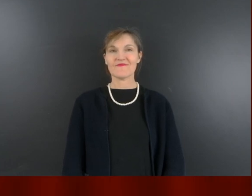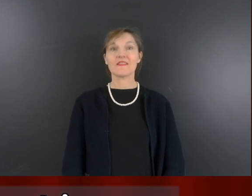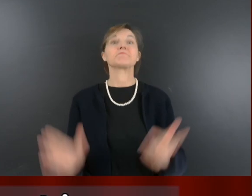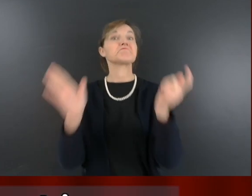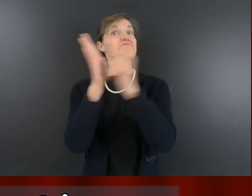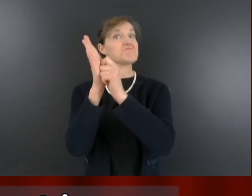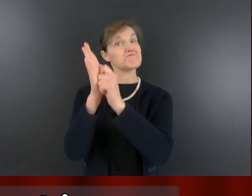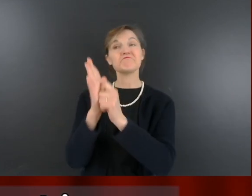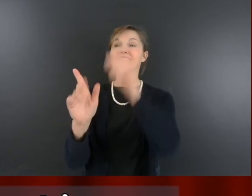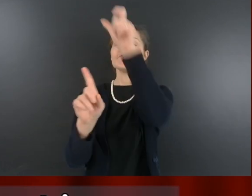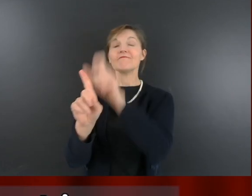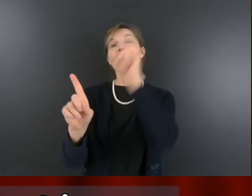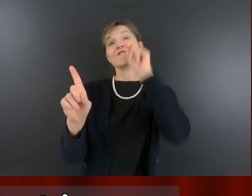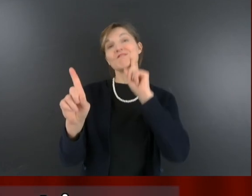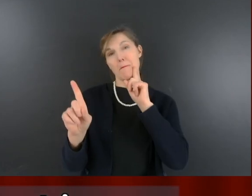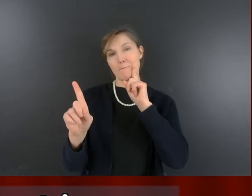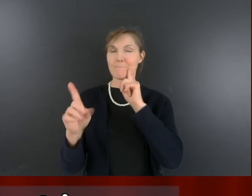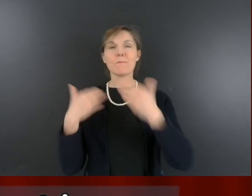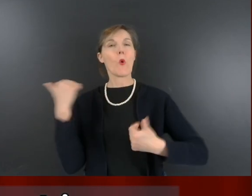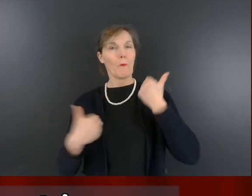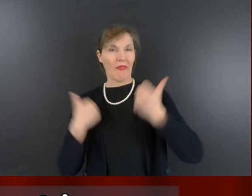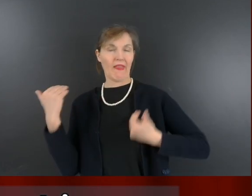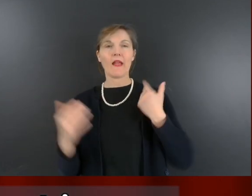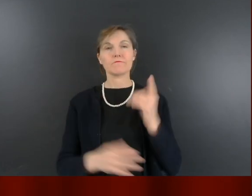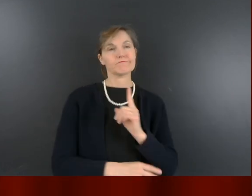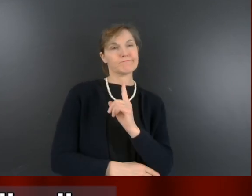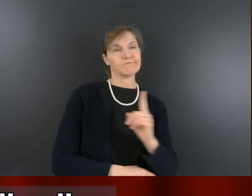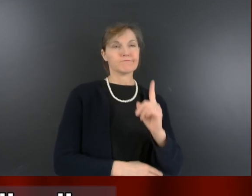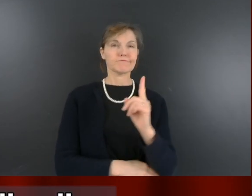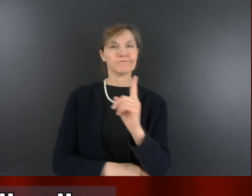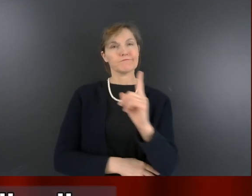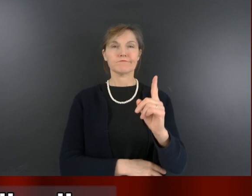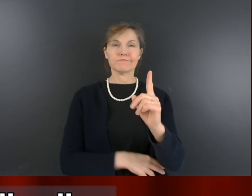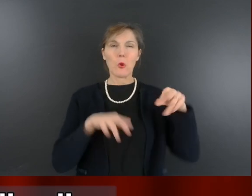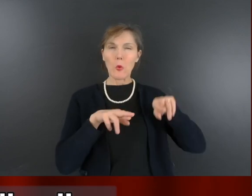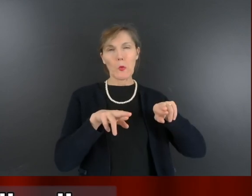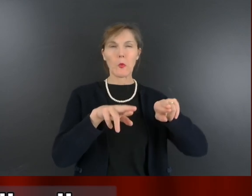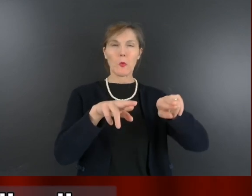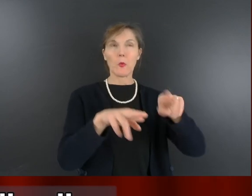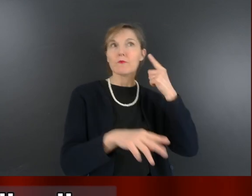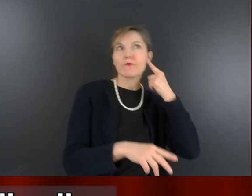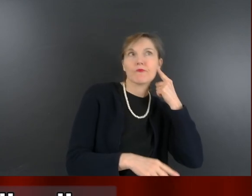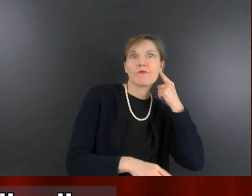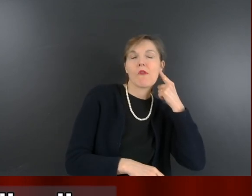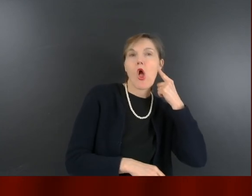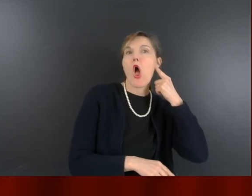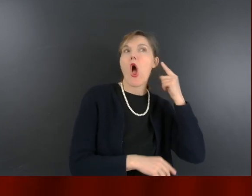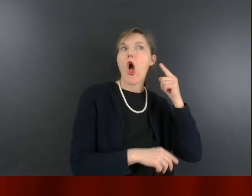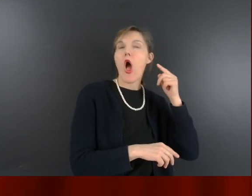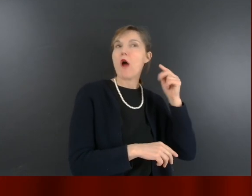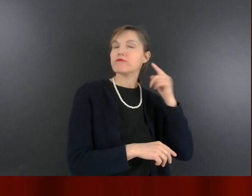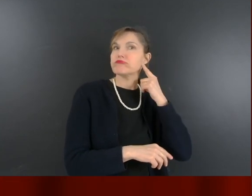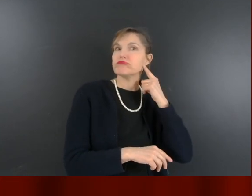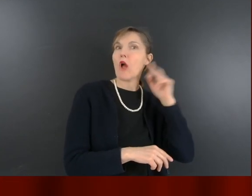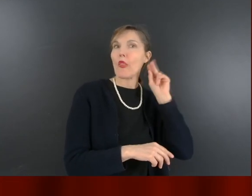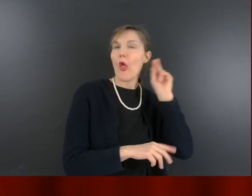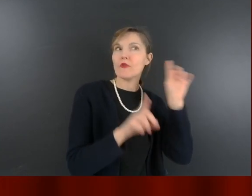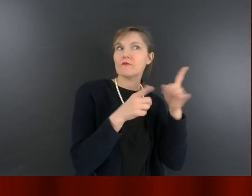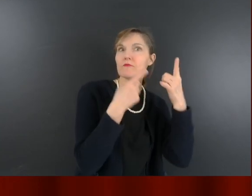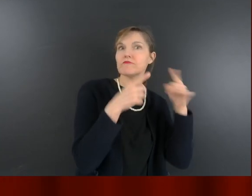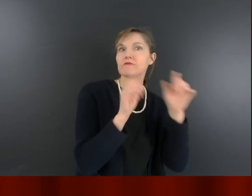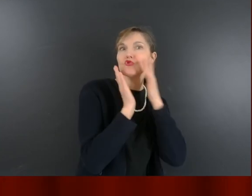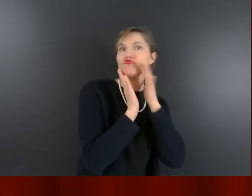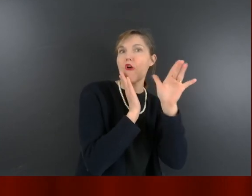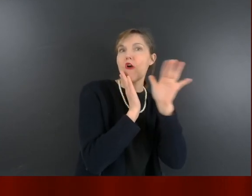Un jour, une actrice passait devant une maison dans laquelle elle entendait chanter. Elle s'arrêta